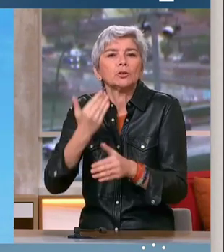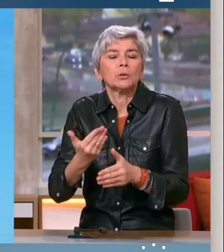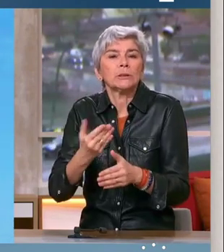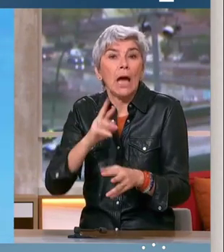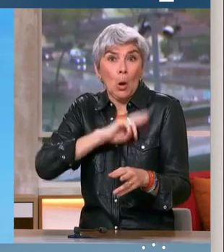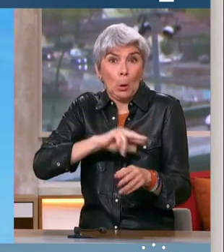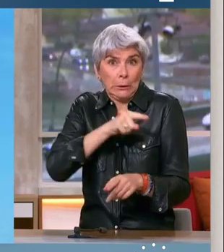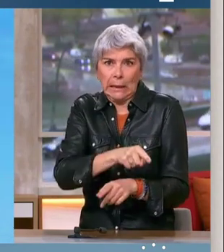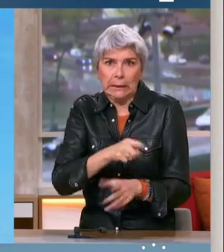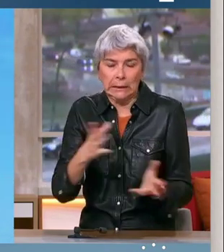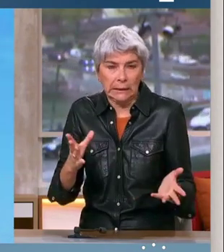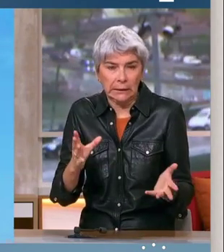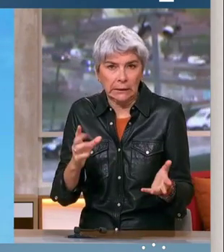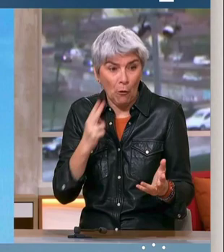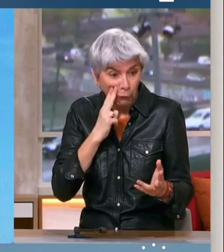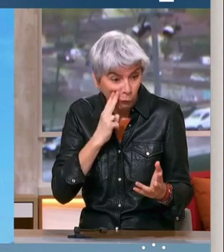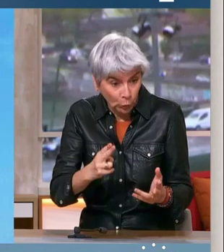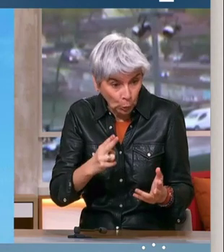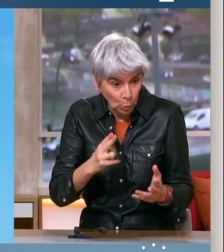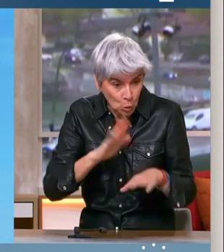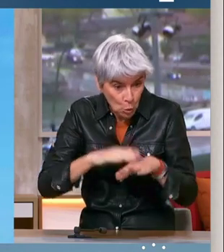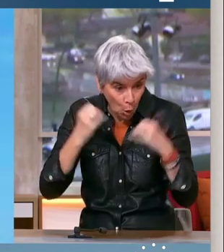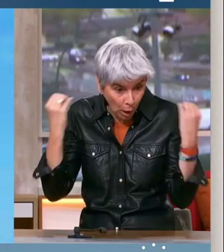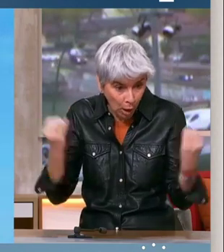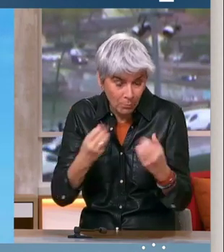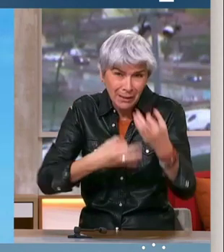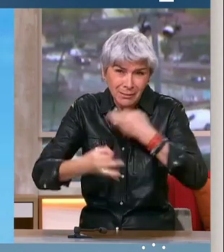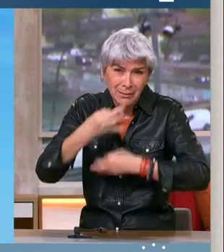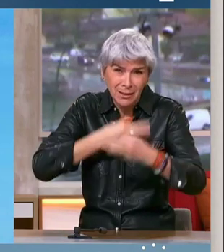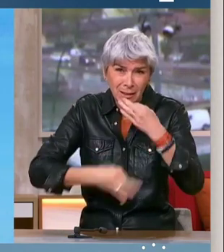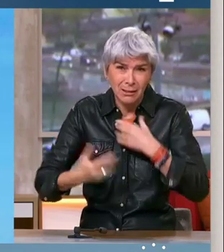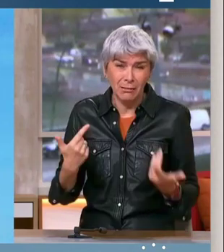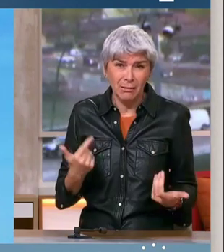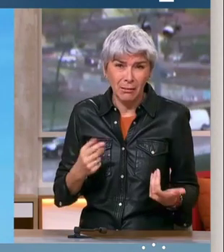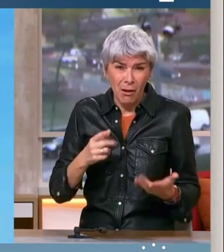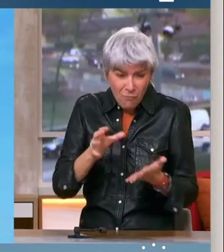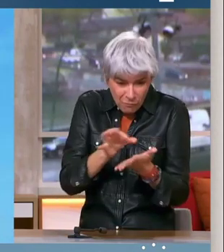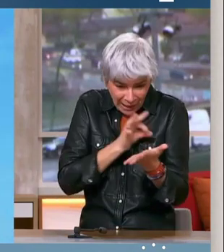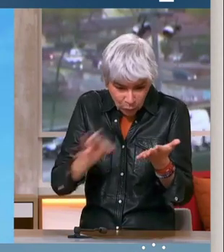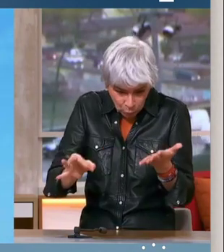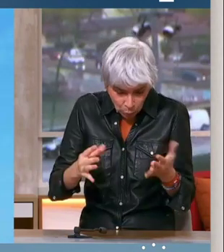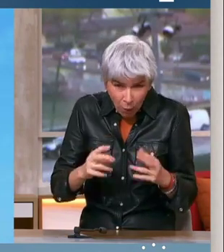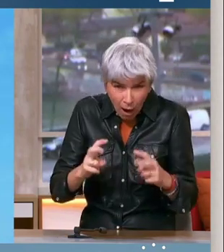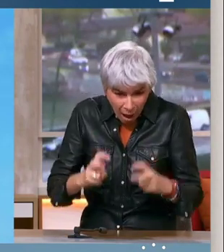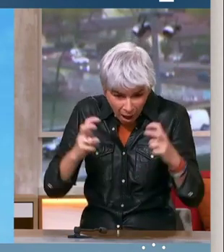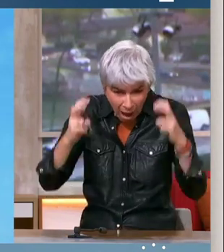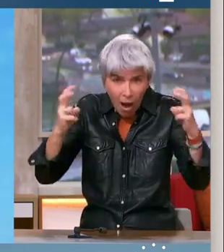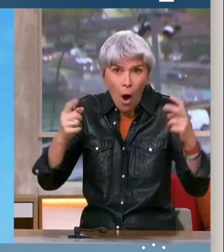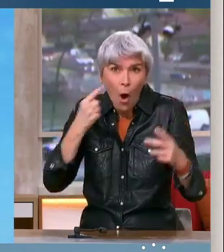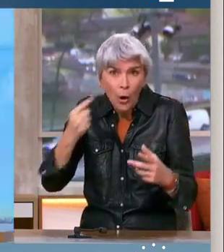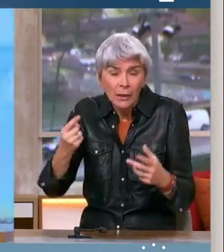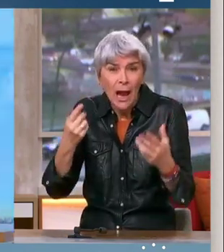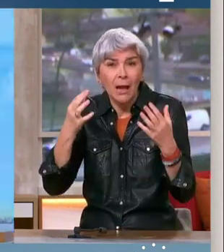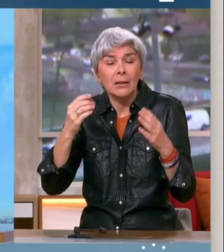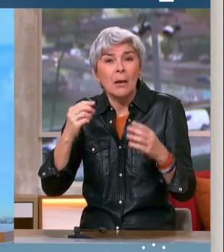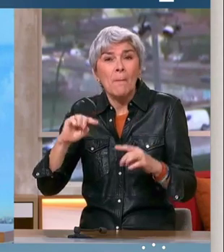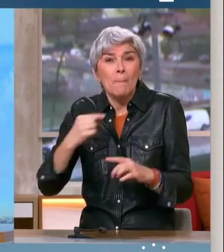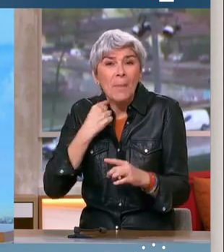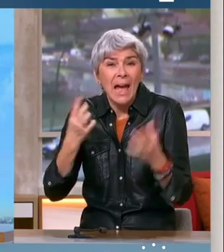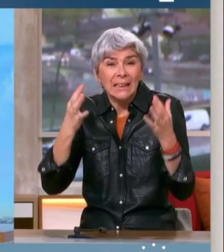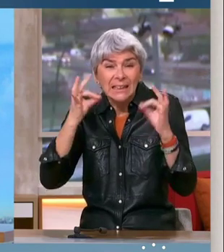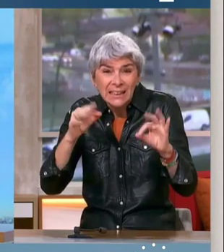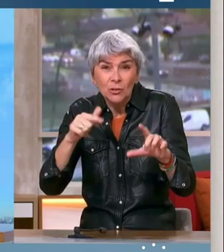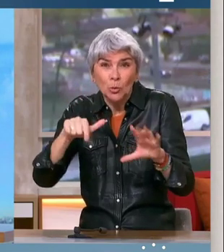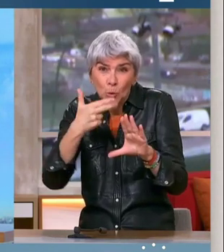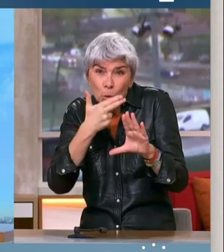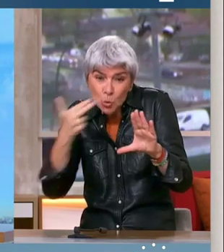retraités m'en parlent, je les ai vus pendant la campagne. Ils me disent, M. Roussel, les factures augmentent et regardez, nous perdons 10, 12 euros sur notre feuille